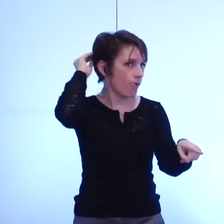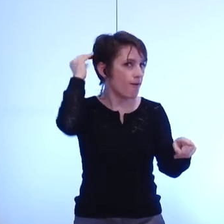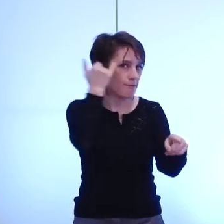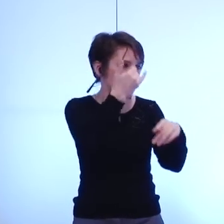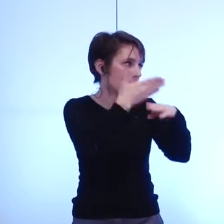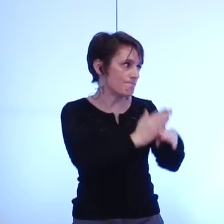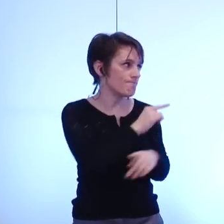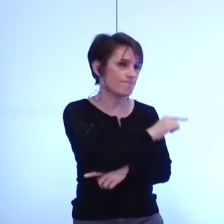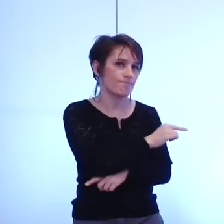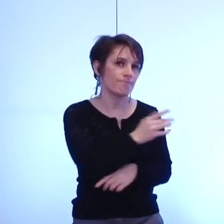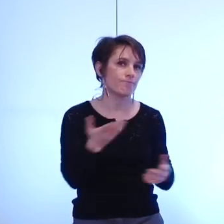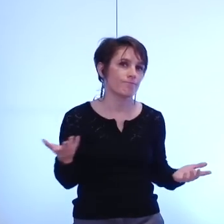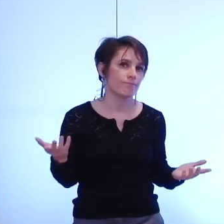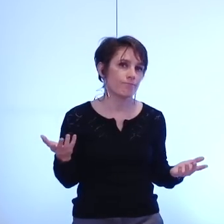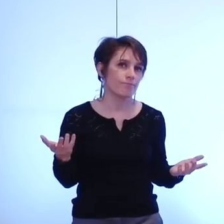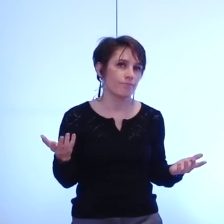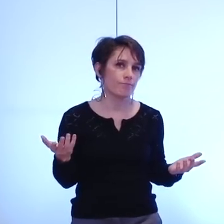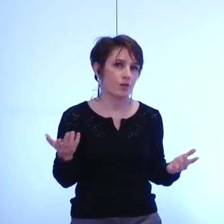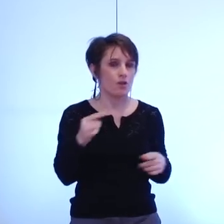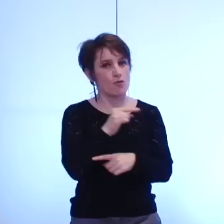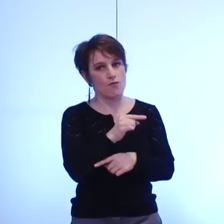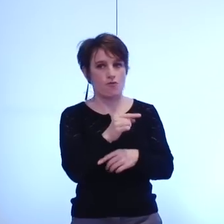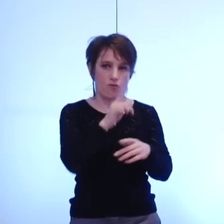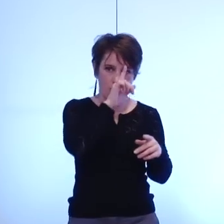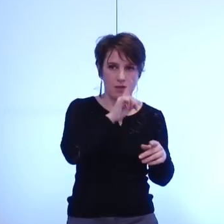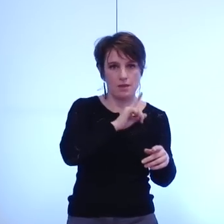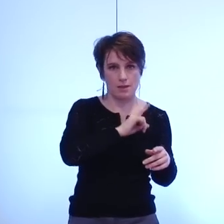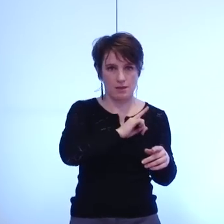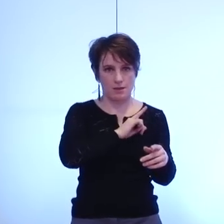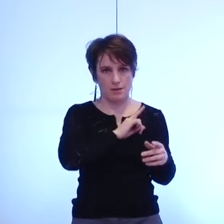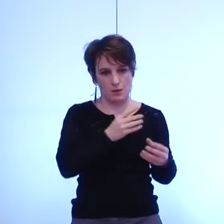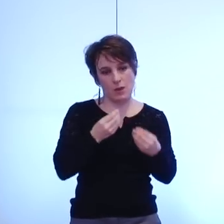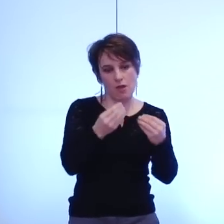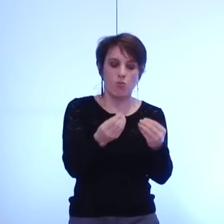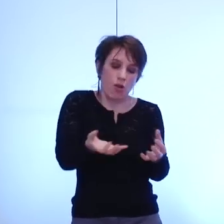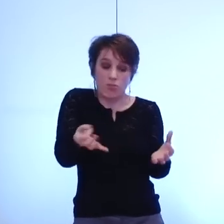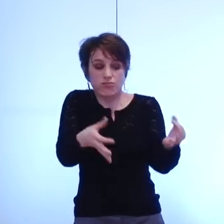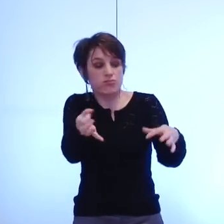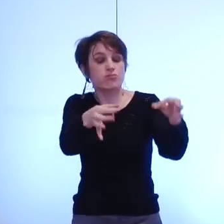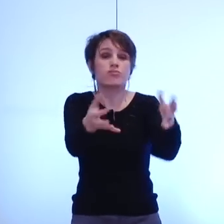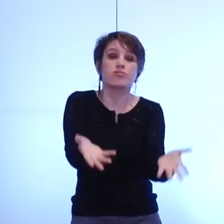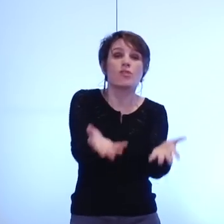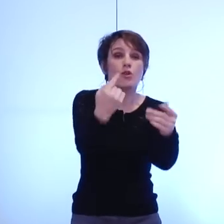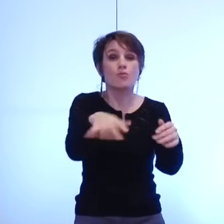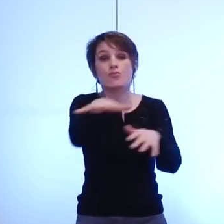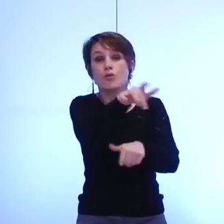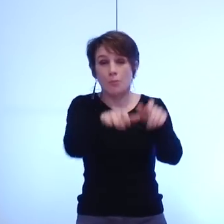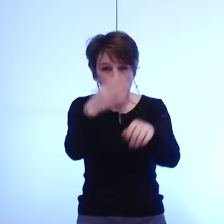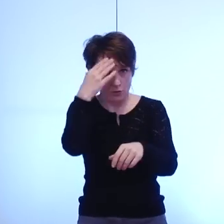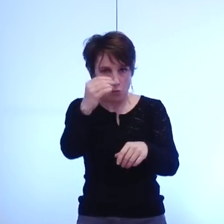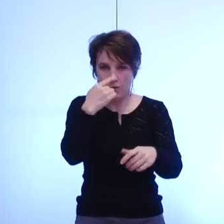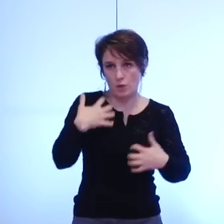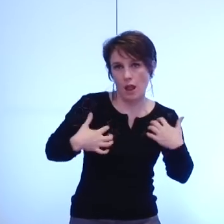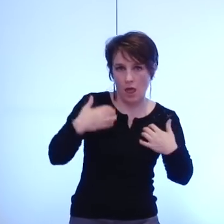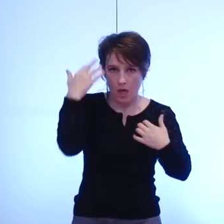vous n'apportez par cette mascarade de chantier qu'un os arrongé à une profession inquiète en précarité dépendante de votre bon